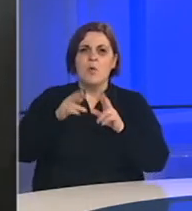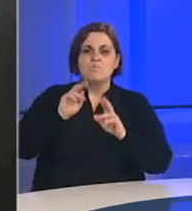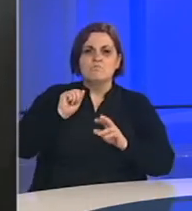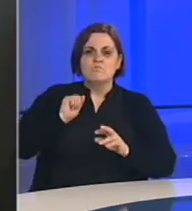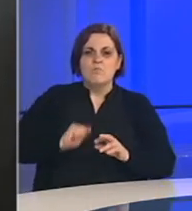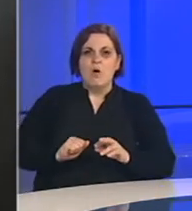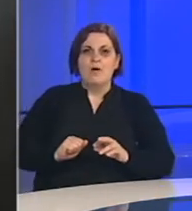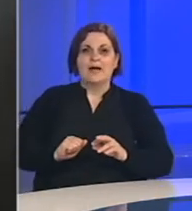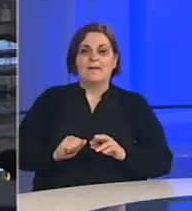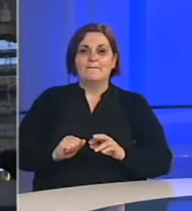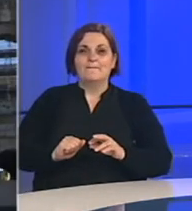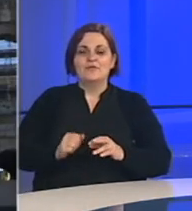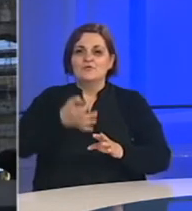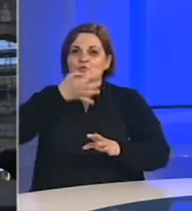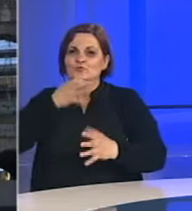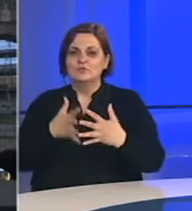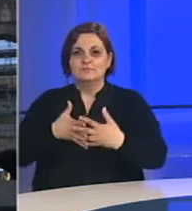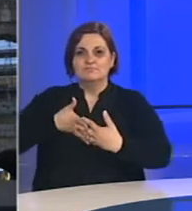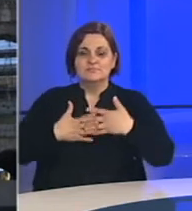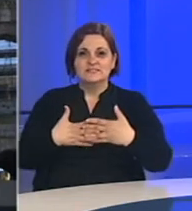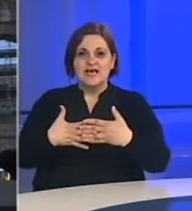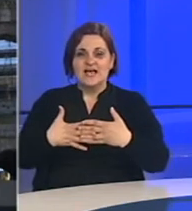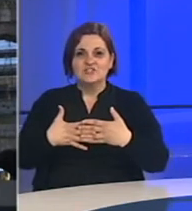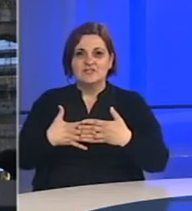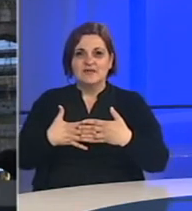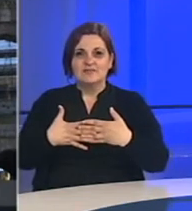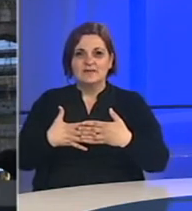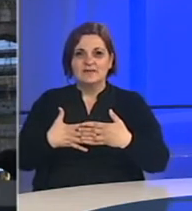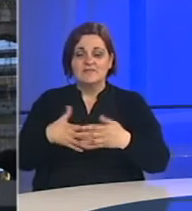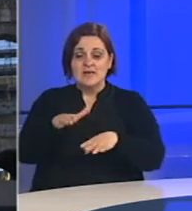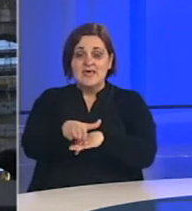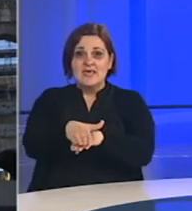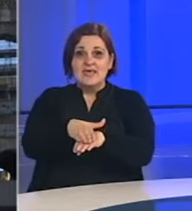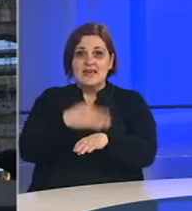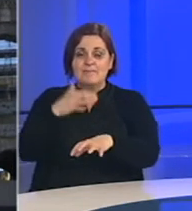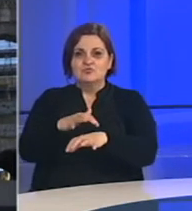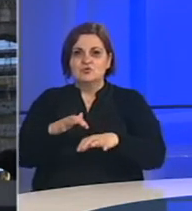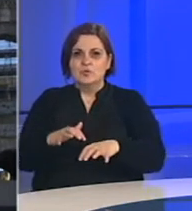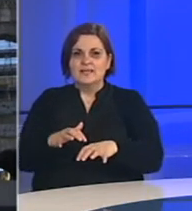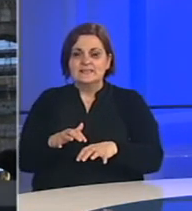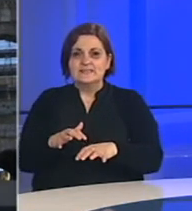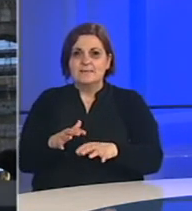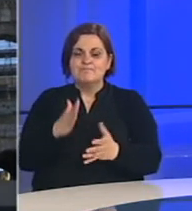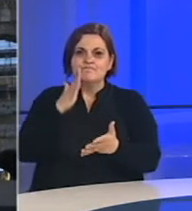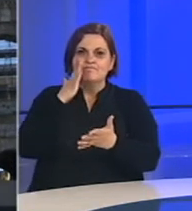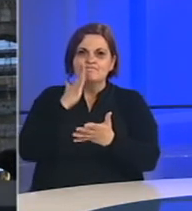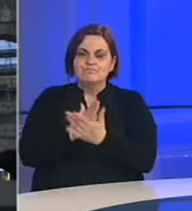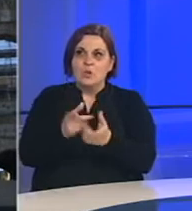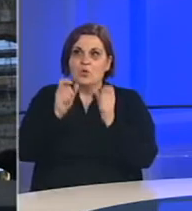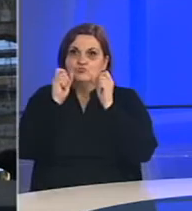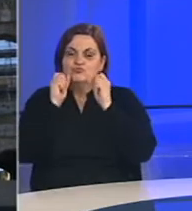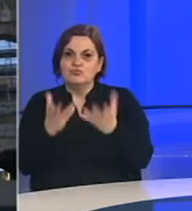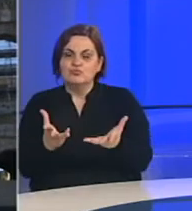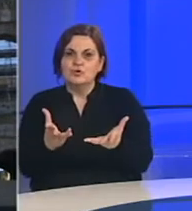još bolje surađivati. na početku krize bilo je čudno